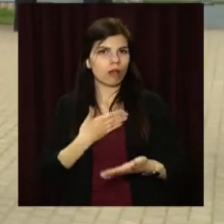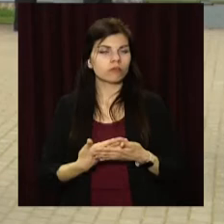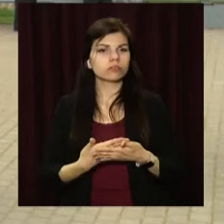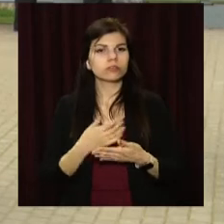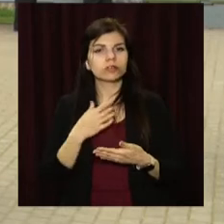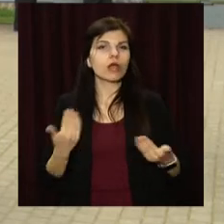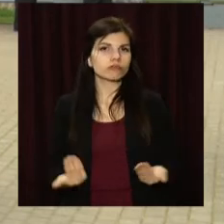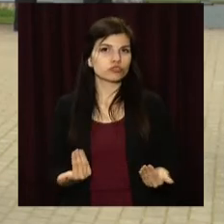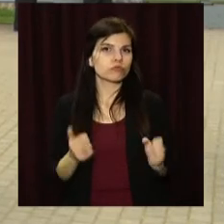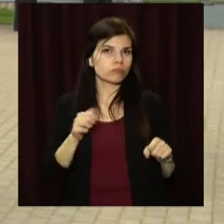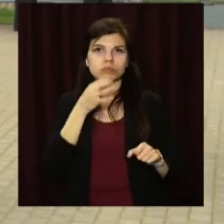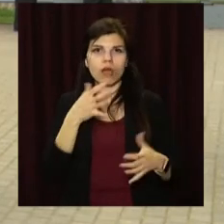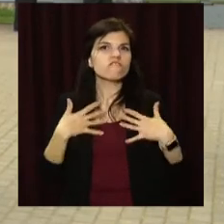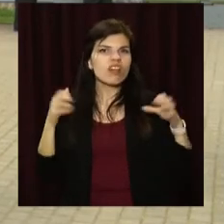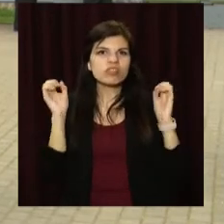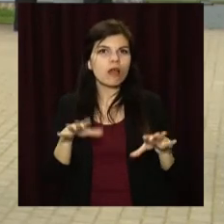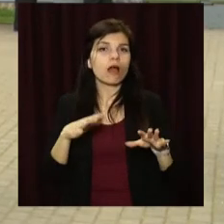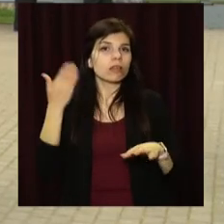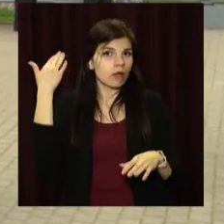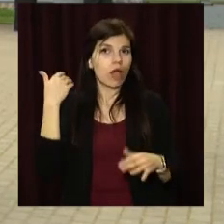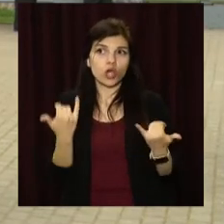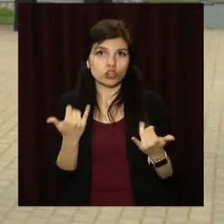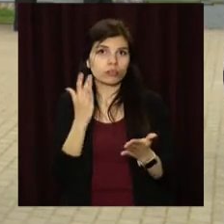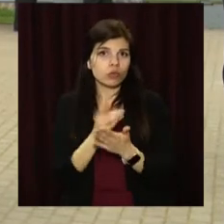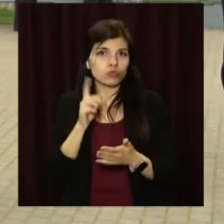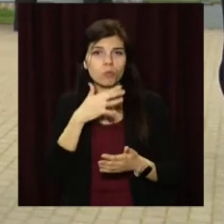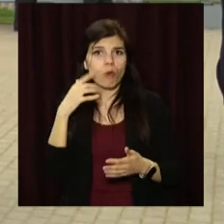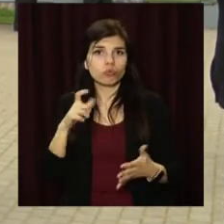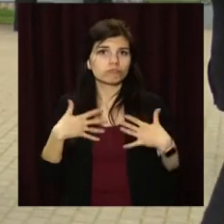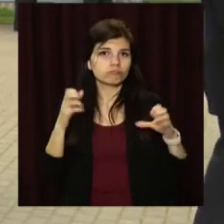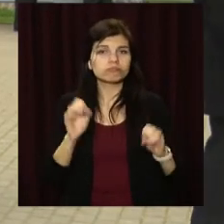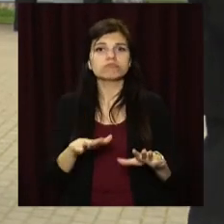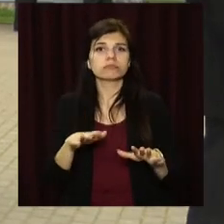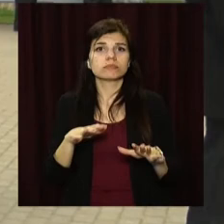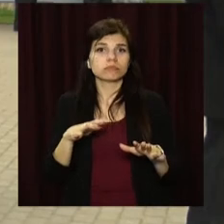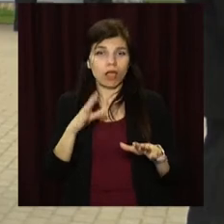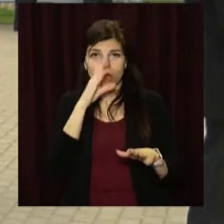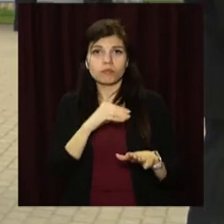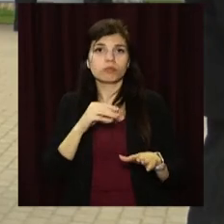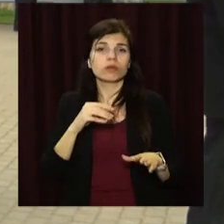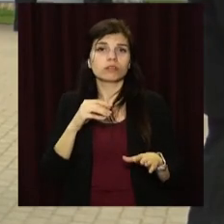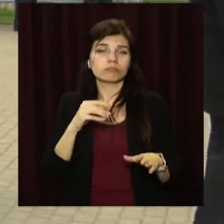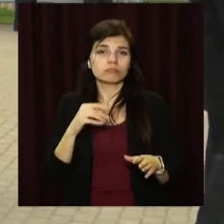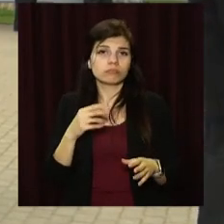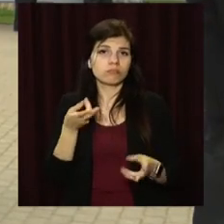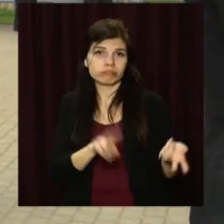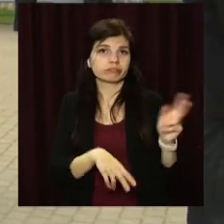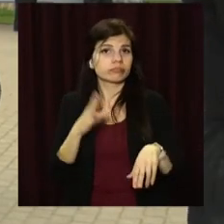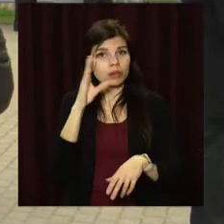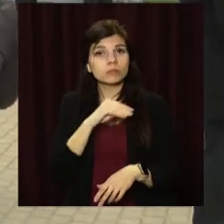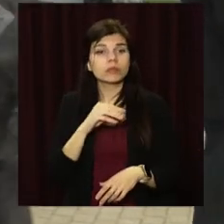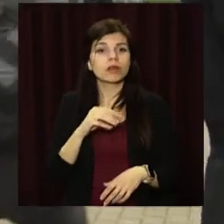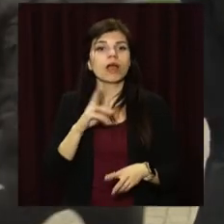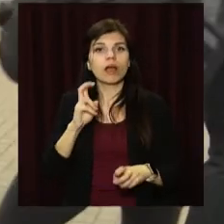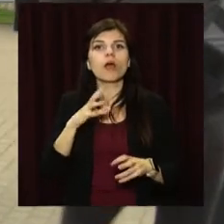в житті віддавали. Тоді і зараз дуже багато виходить із житті людей, які там приймали участь, в